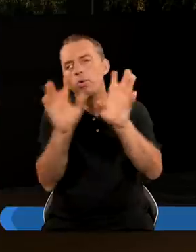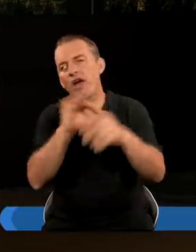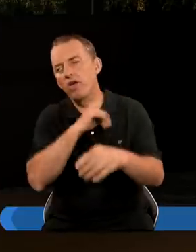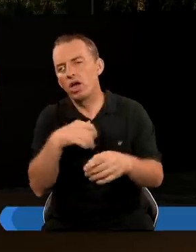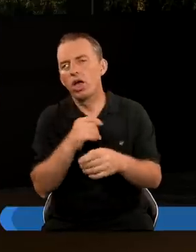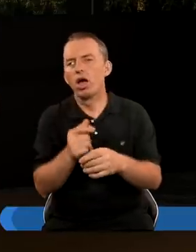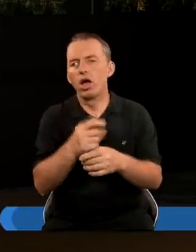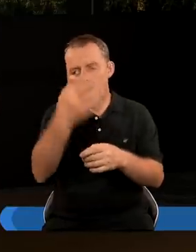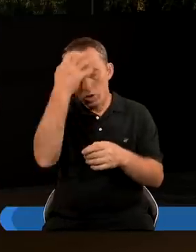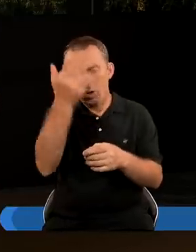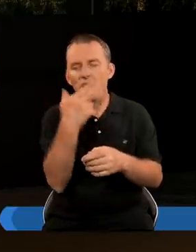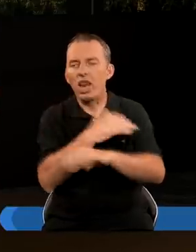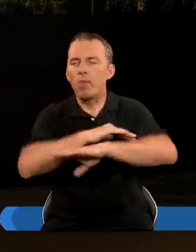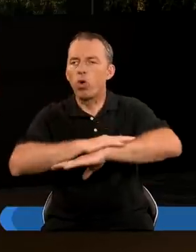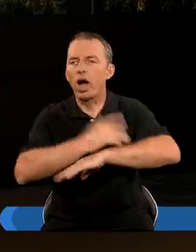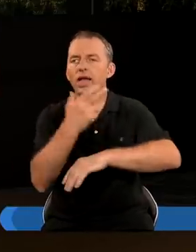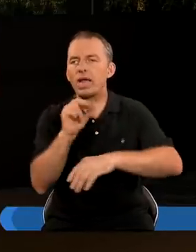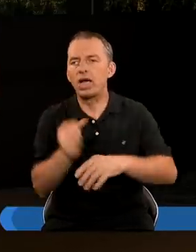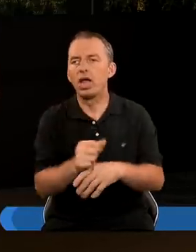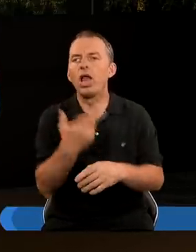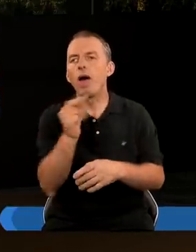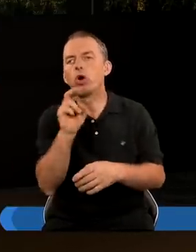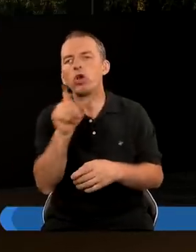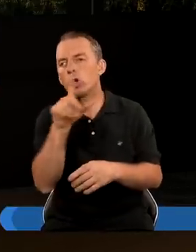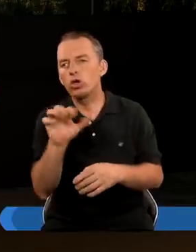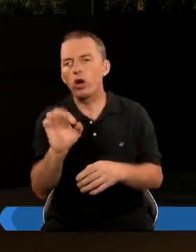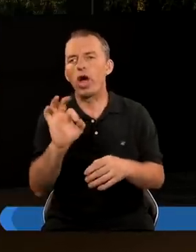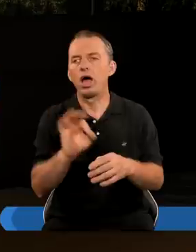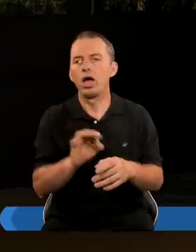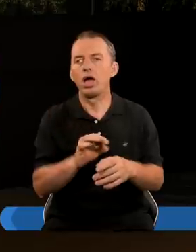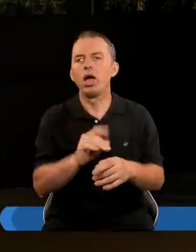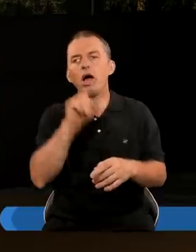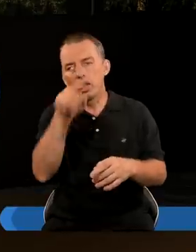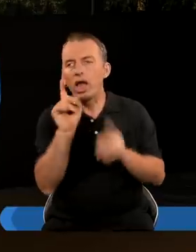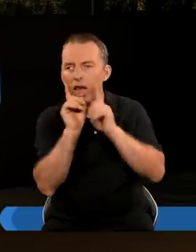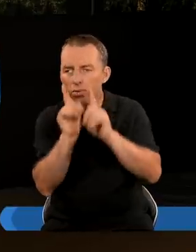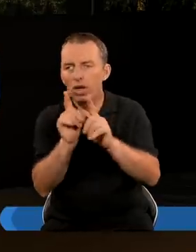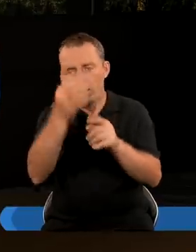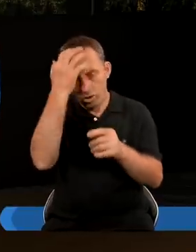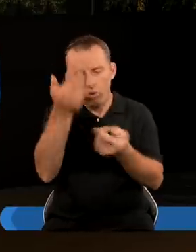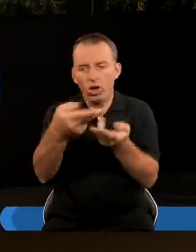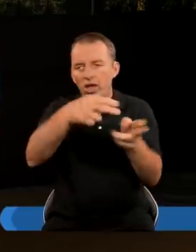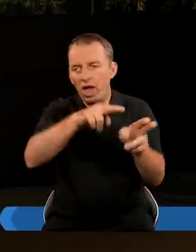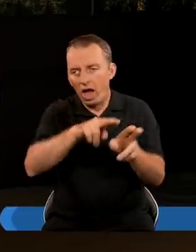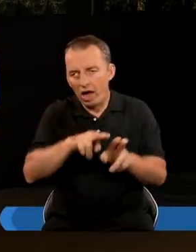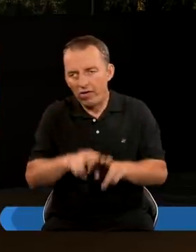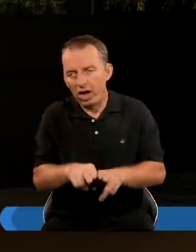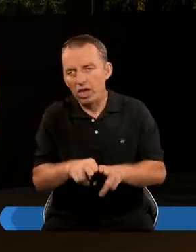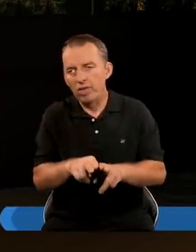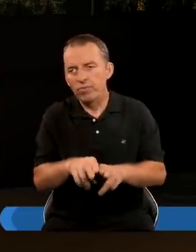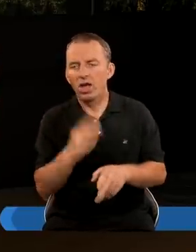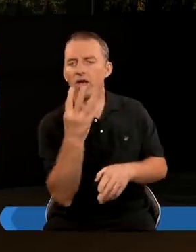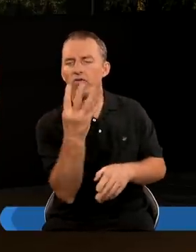objawia się Na króla Nebukadnezara Czy Nabuchodonozora I tak naprawdę ten król się nawraca